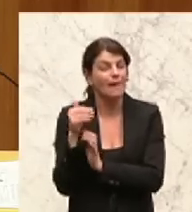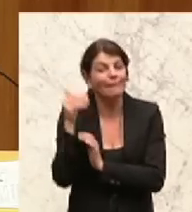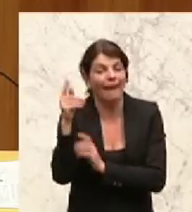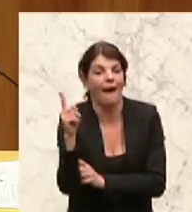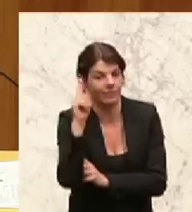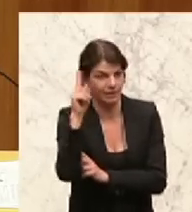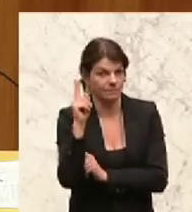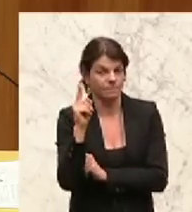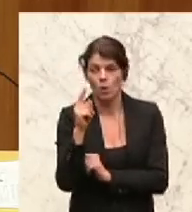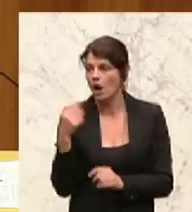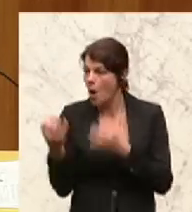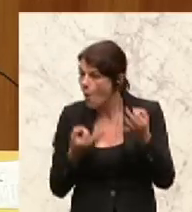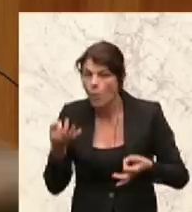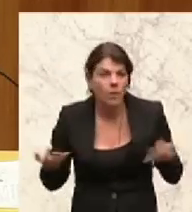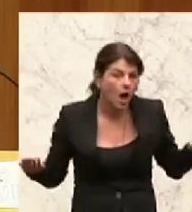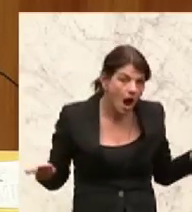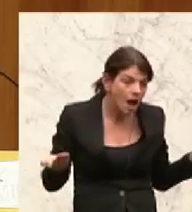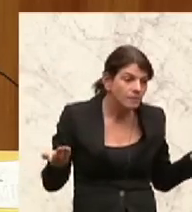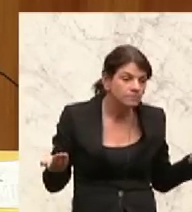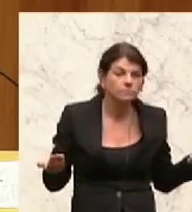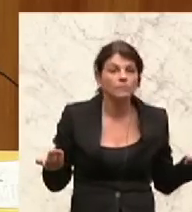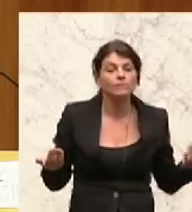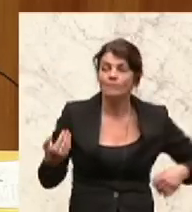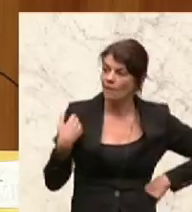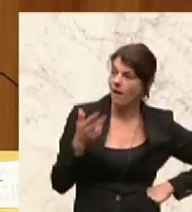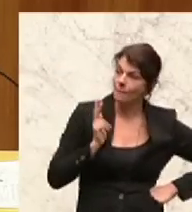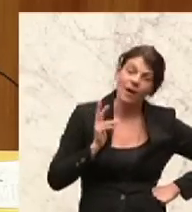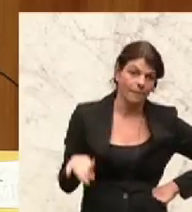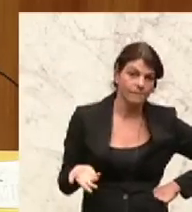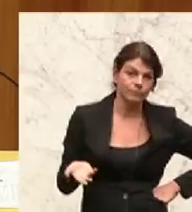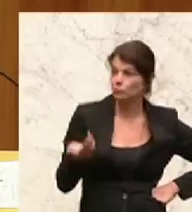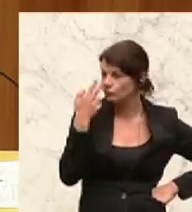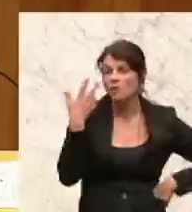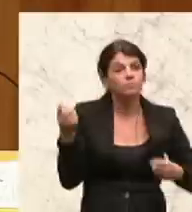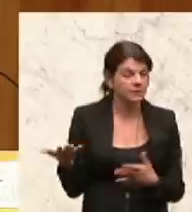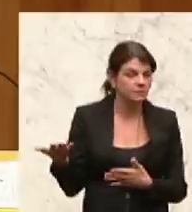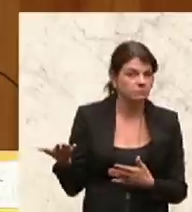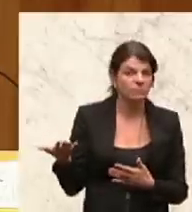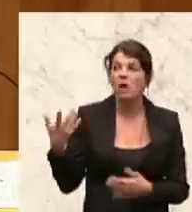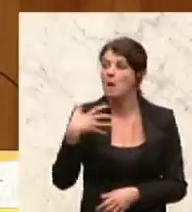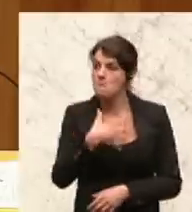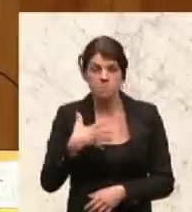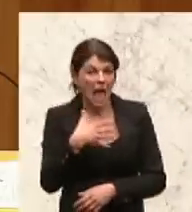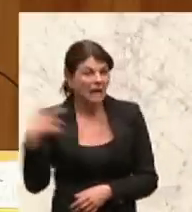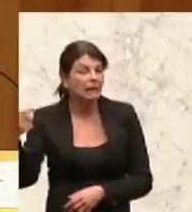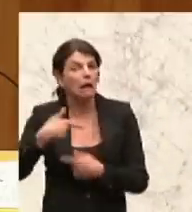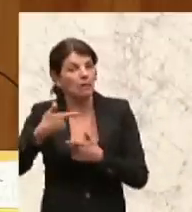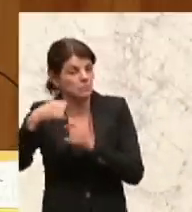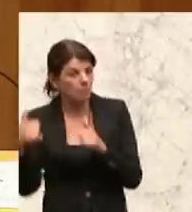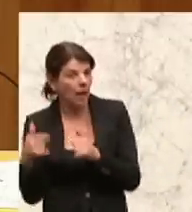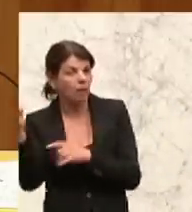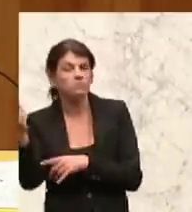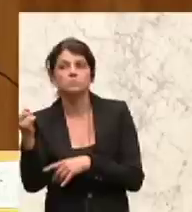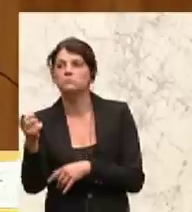man hätte es darauf ankommen lassen müssen, weil die Bayern-LP ihrerseits ja im